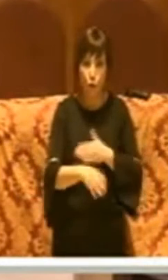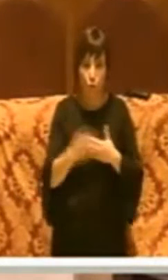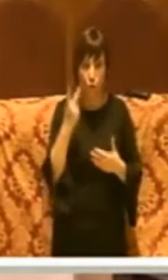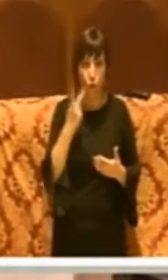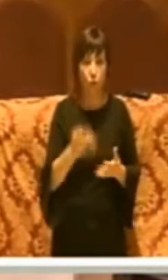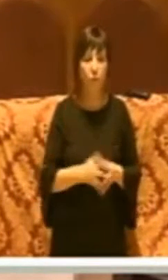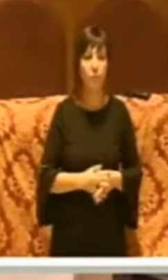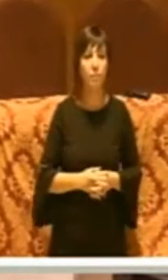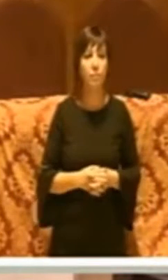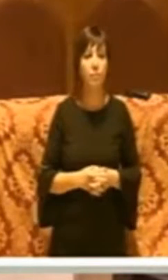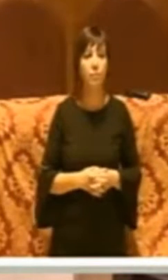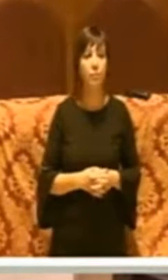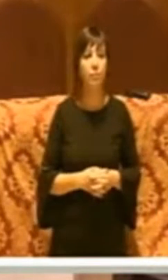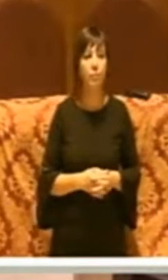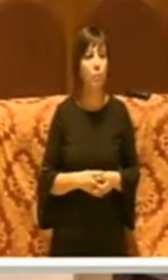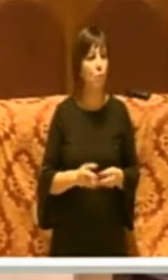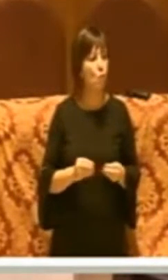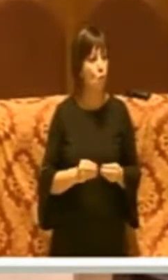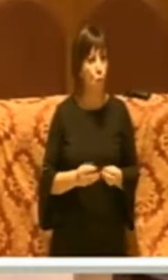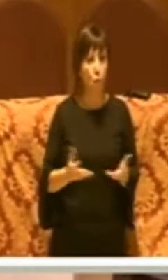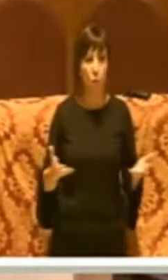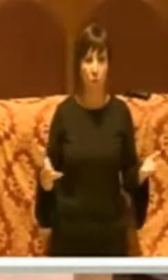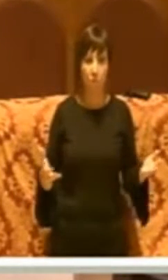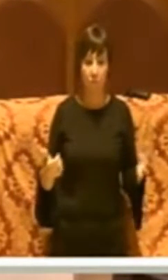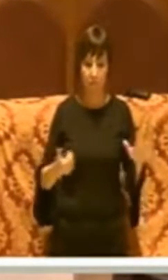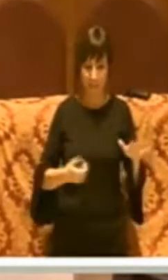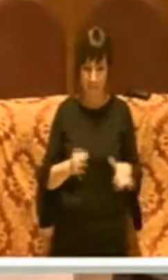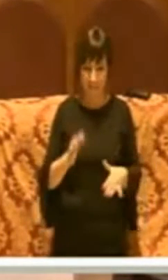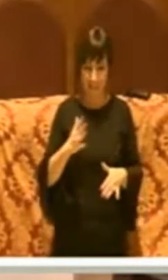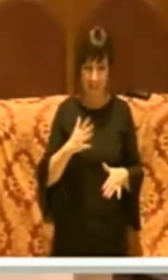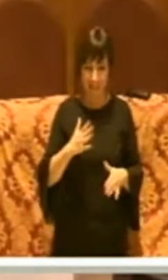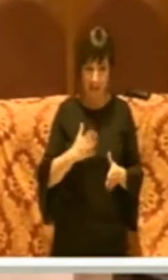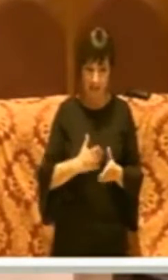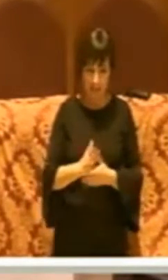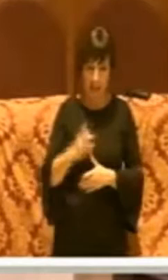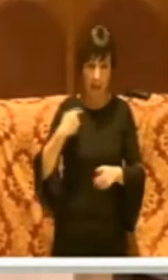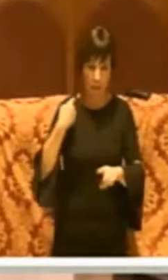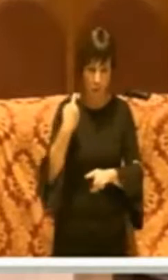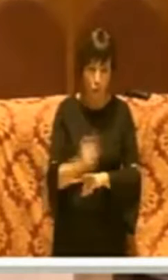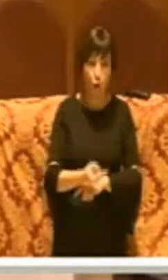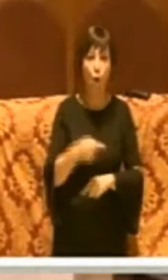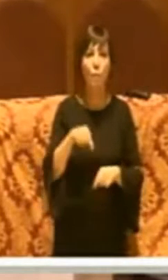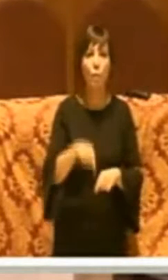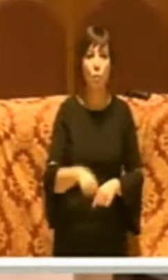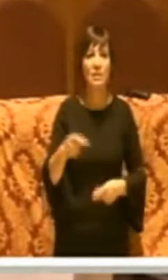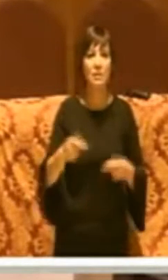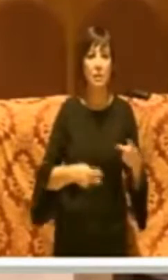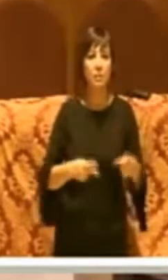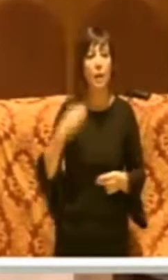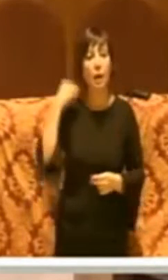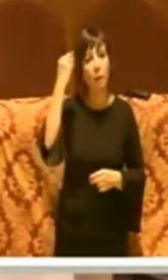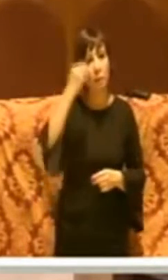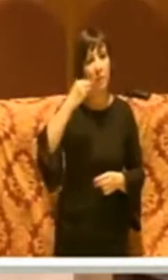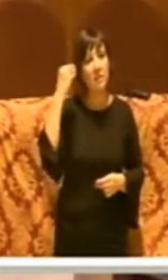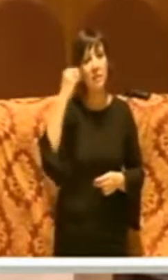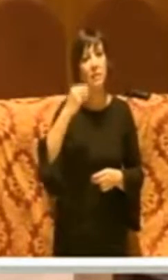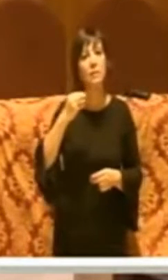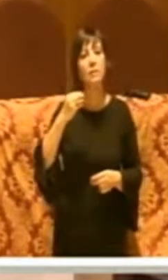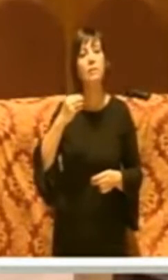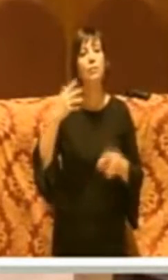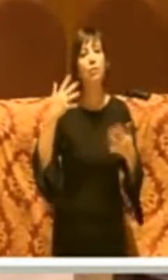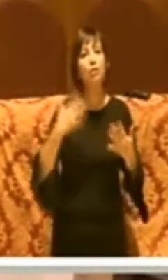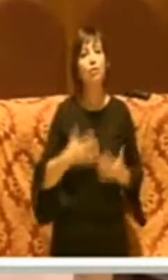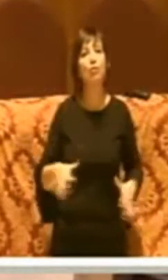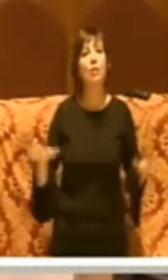ebbene come è possibile che dopo sessant'anni questa amministrazione ha pensato ha di mettere su